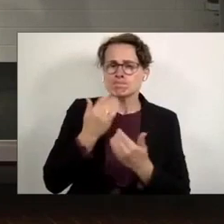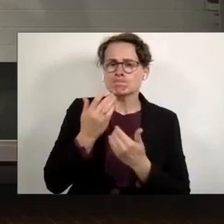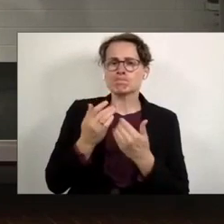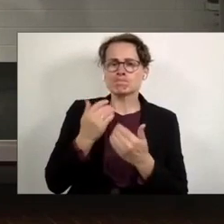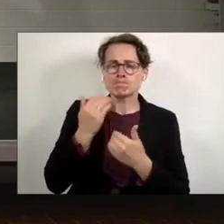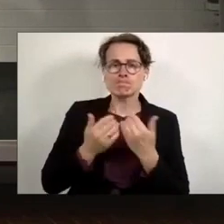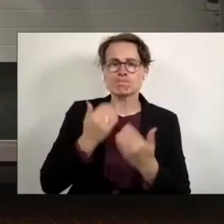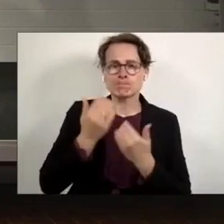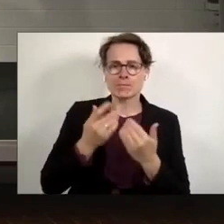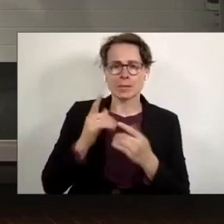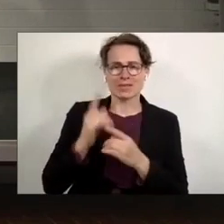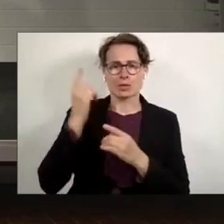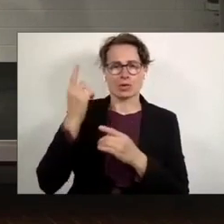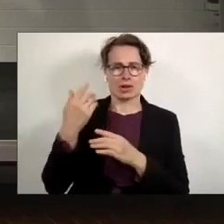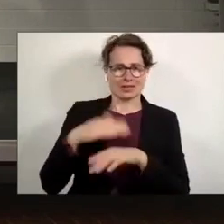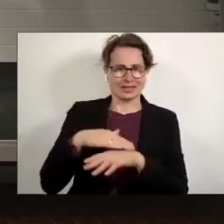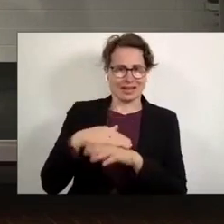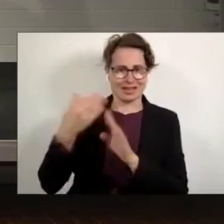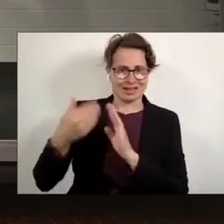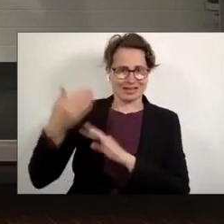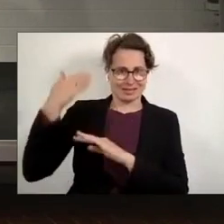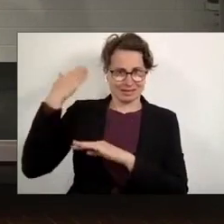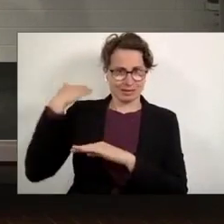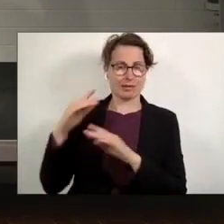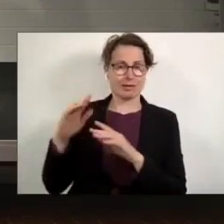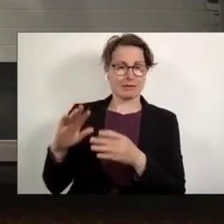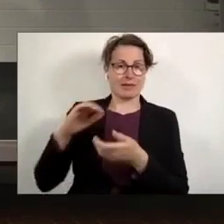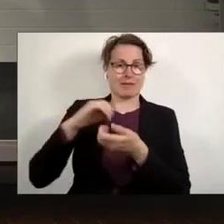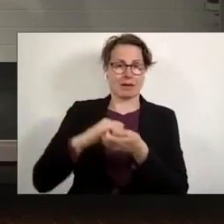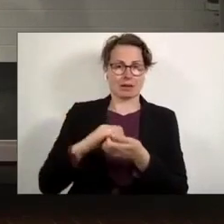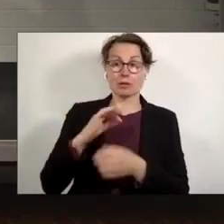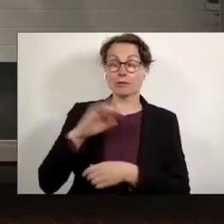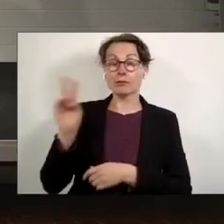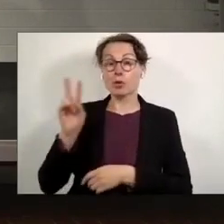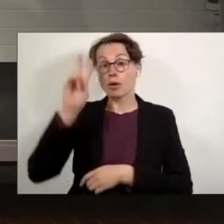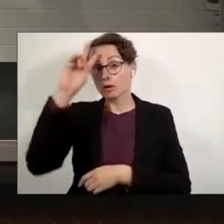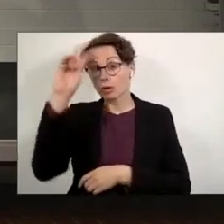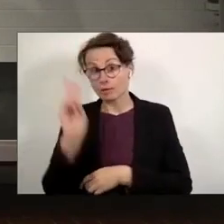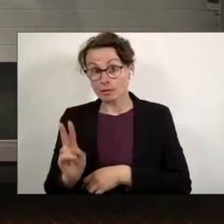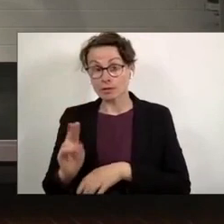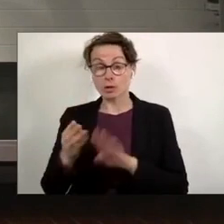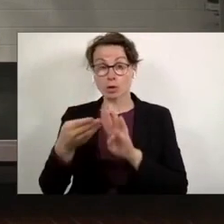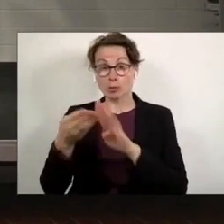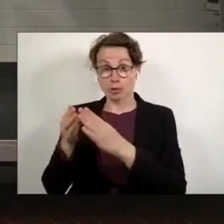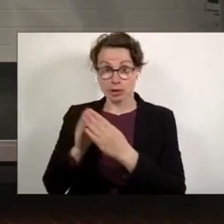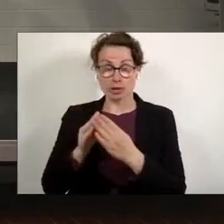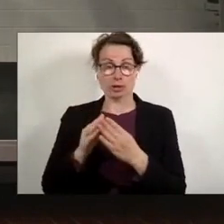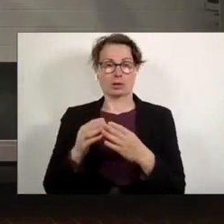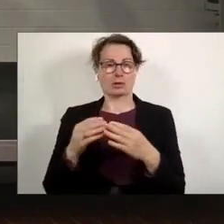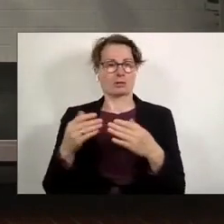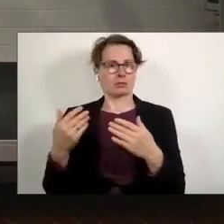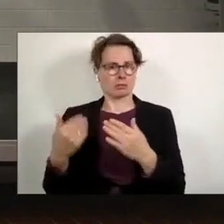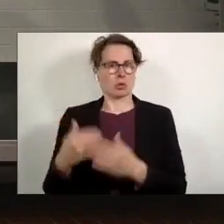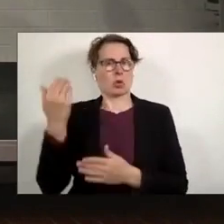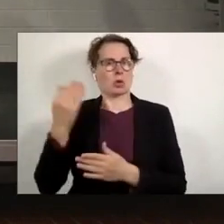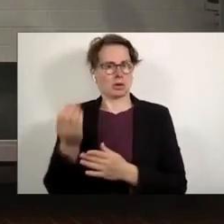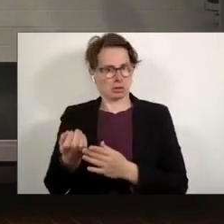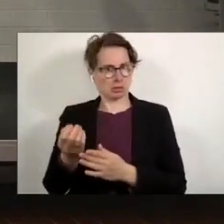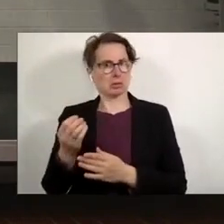die bewegte Zeit der Wiedervereinigung, ist für die vietnamesischen Community ein verhältnismäßig neues Phänomen.